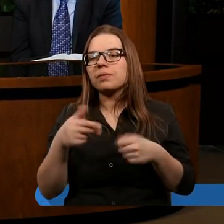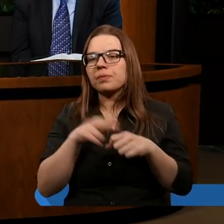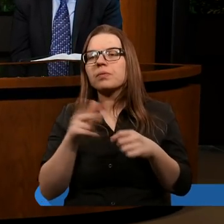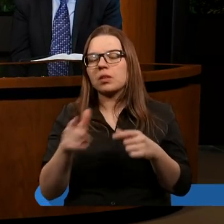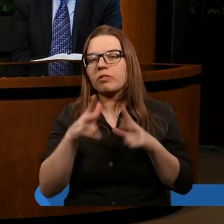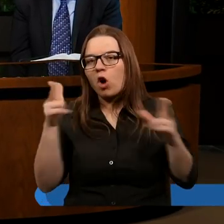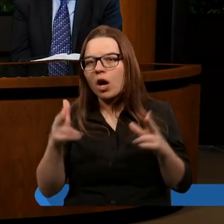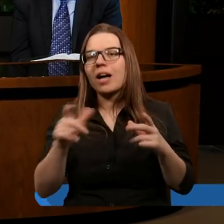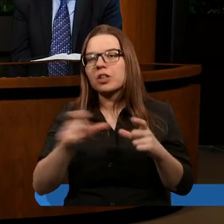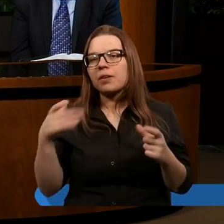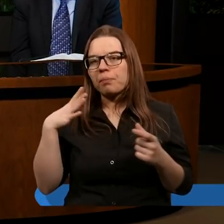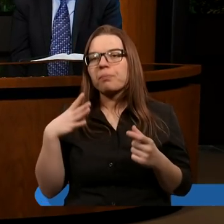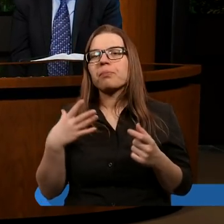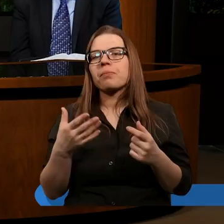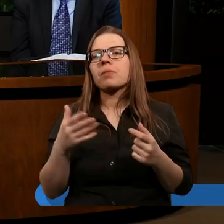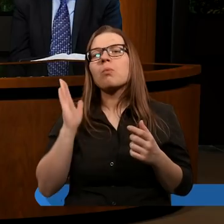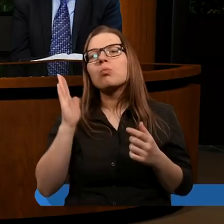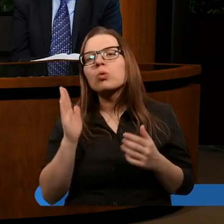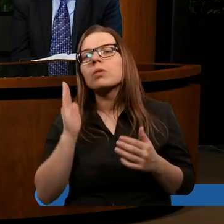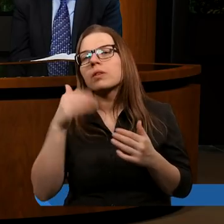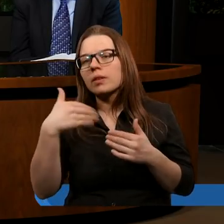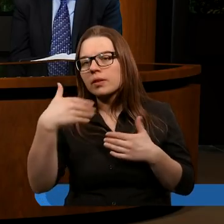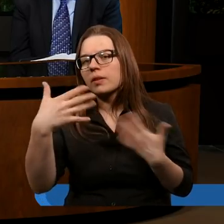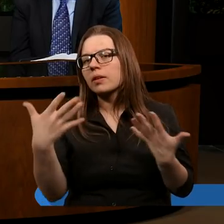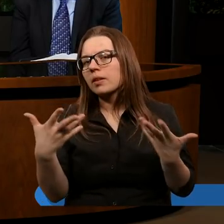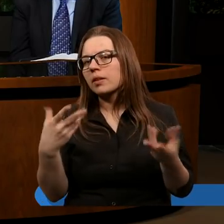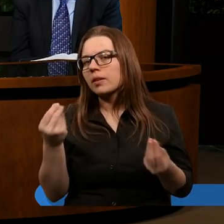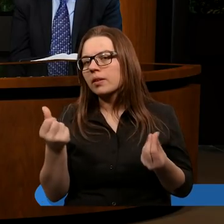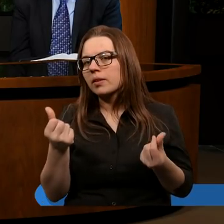we wczesnym okresie, później przez